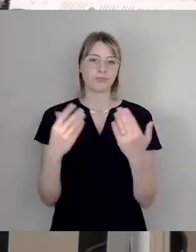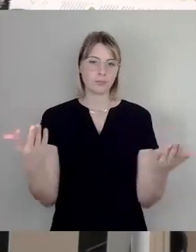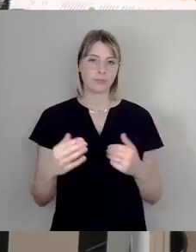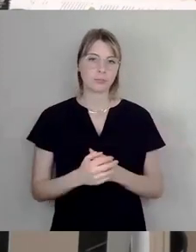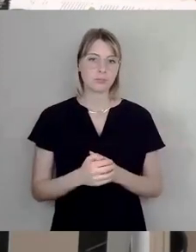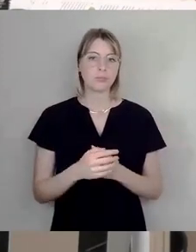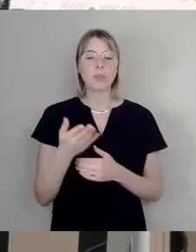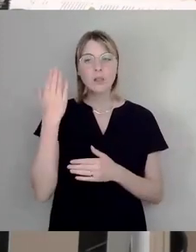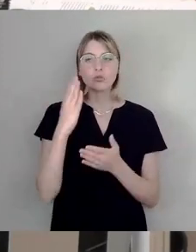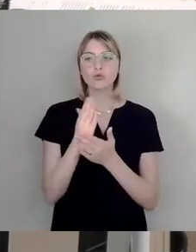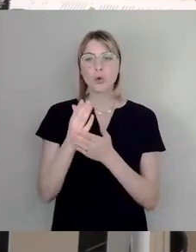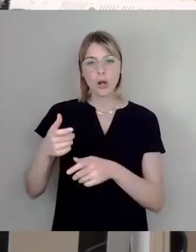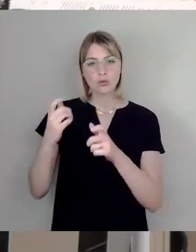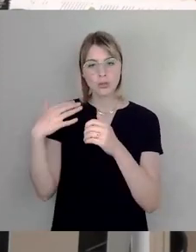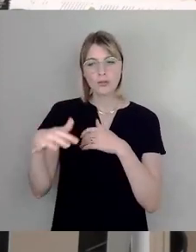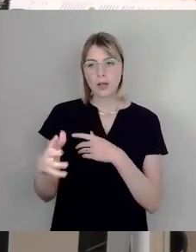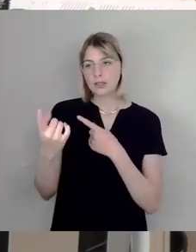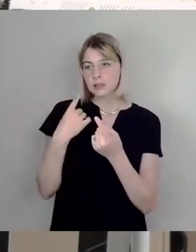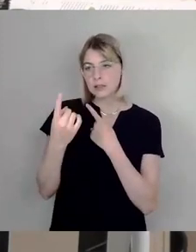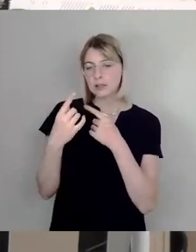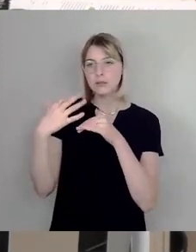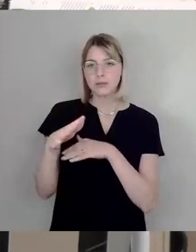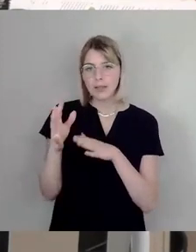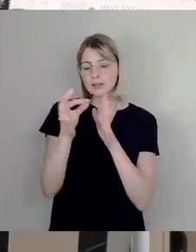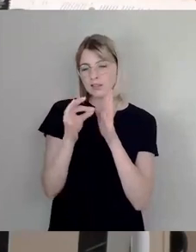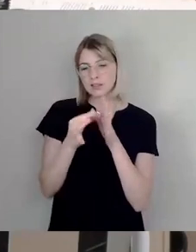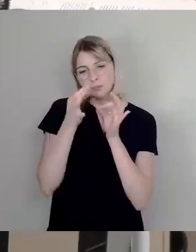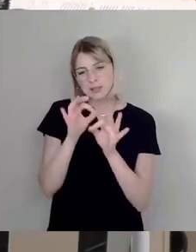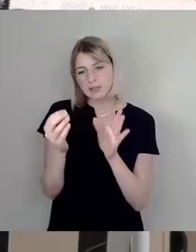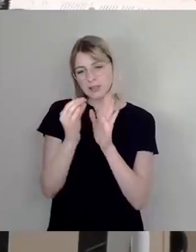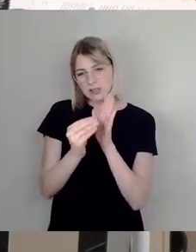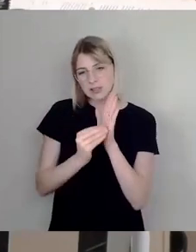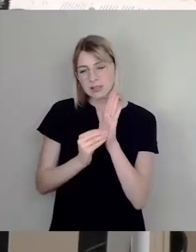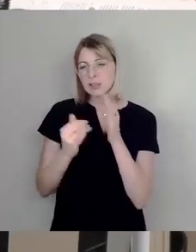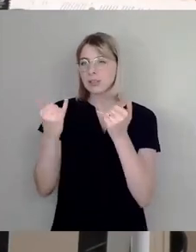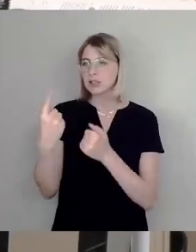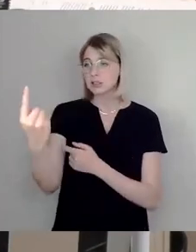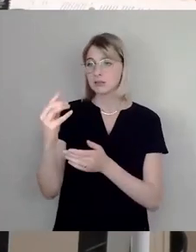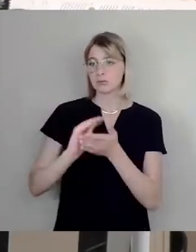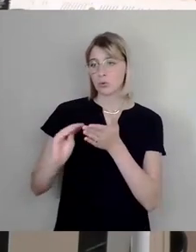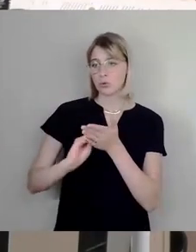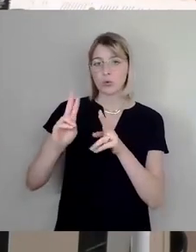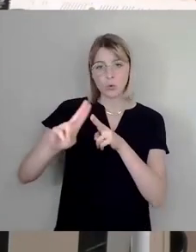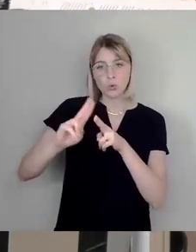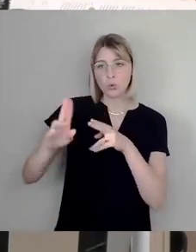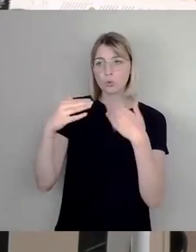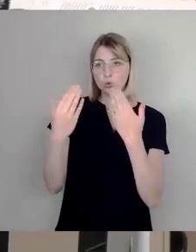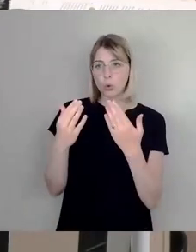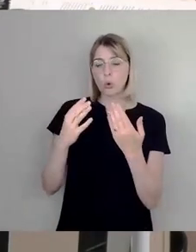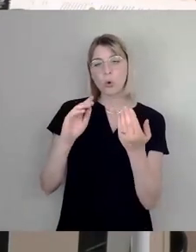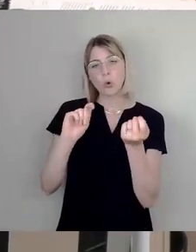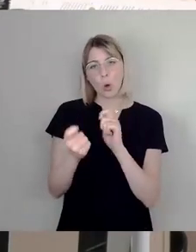konkret alles letztendlich schon aufgeführt worden war. Das korrigieren Sie jetzt und sagen, okay, muss ja nicht so ganz konkret sein.